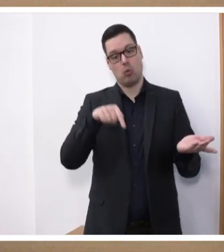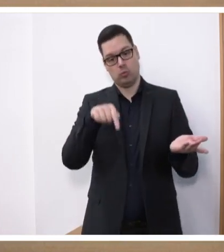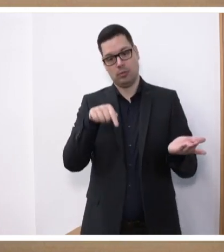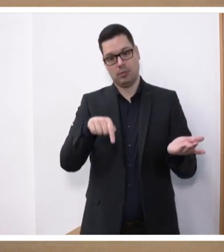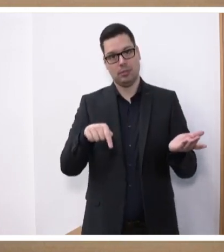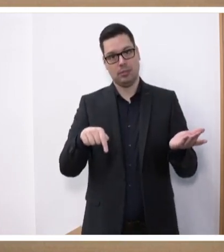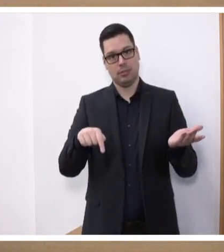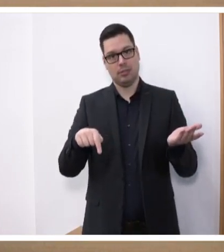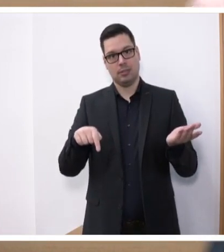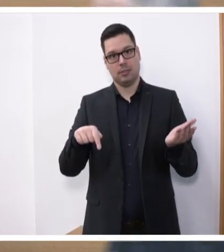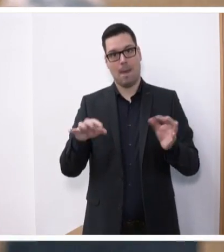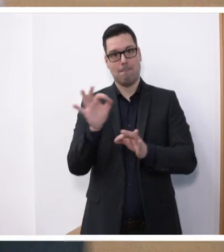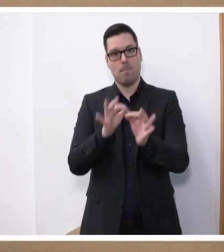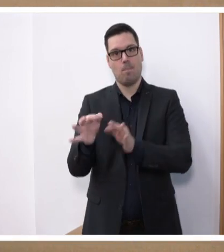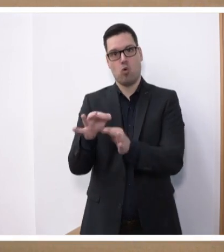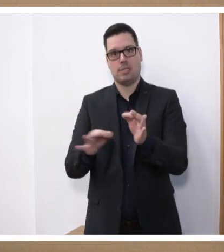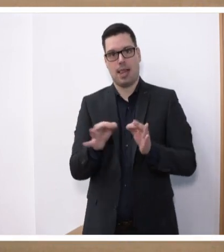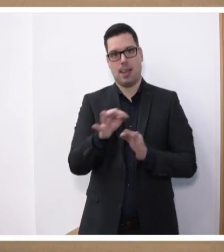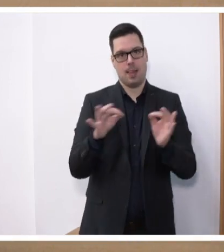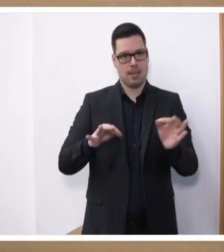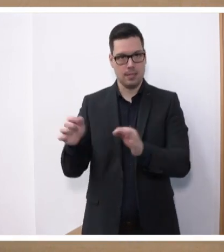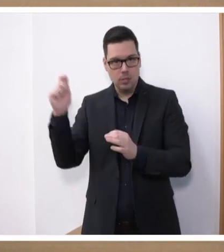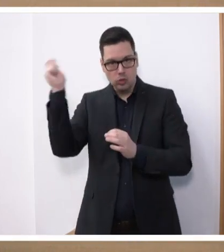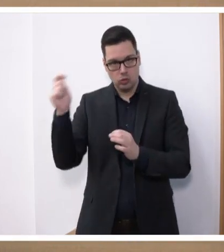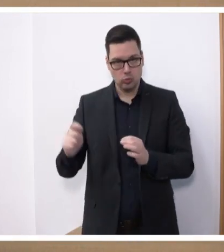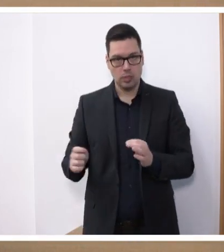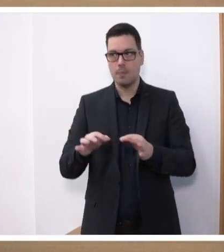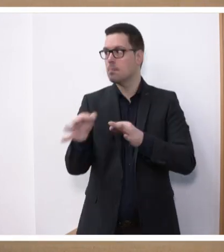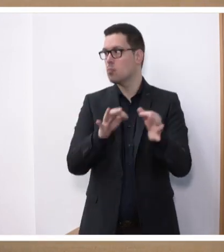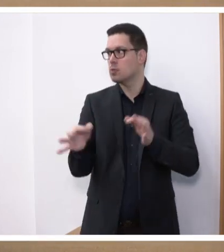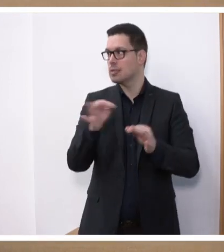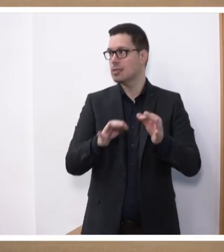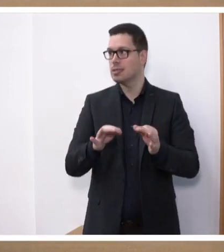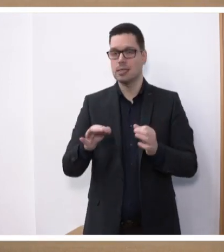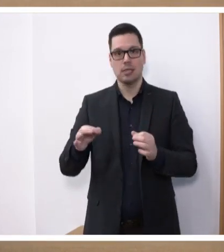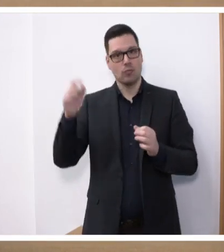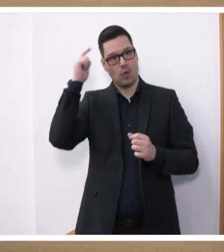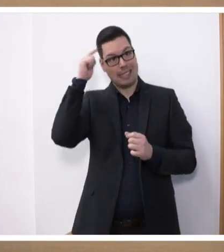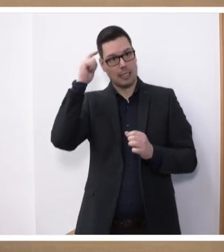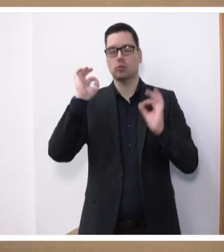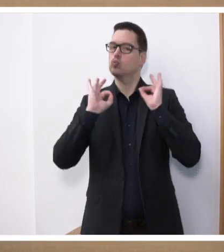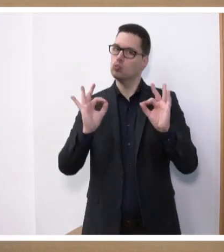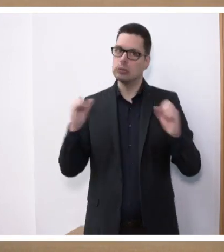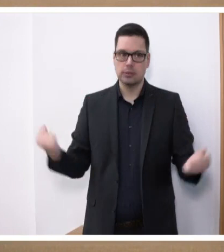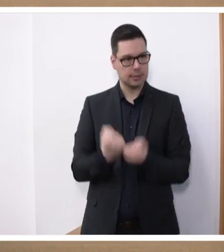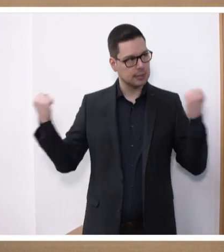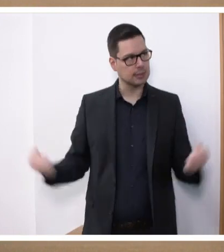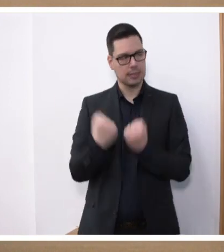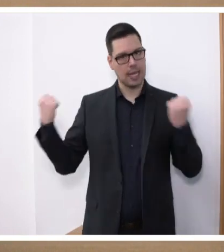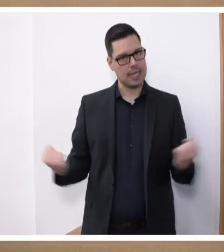farbenfrohes Puzzle. Studien belegen, Puzzles ist ein großartiges Training für das Gehirn und aktiviert das